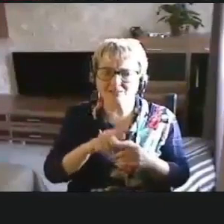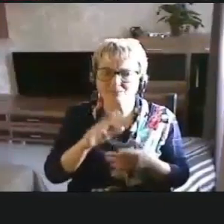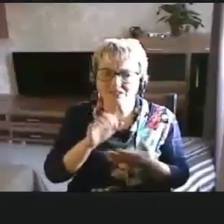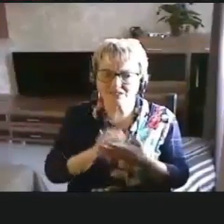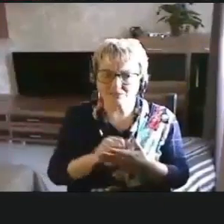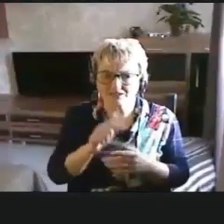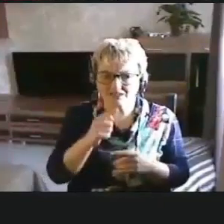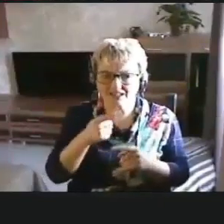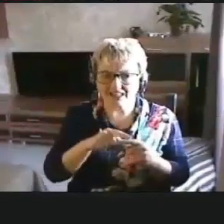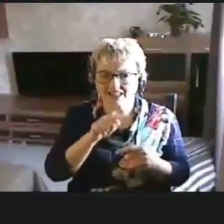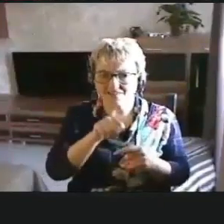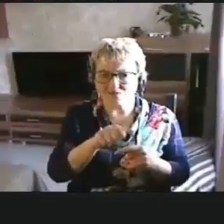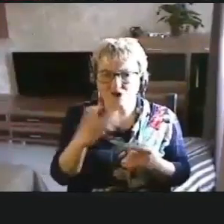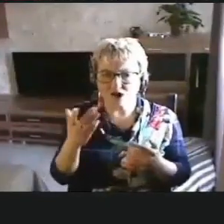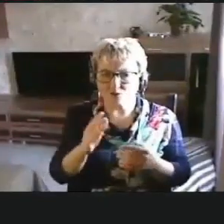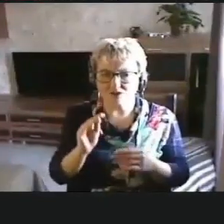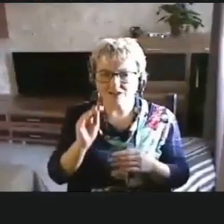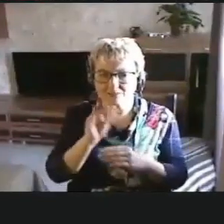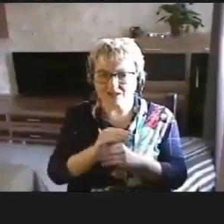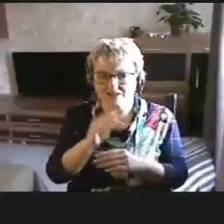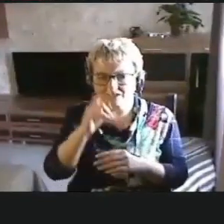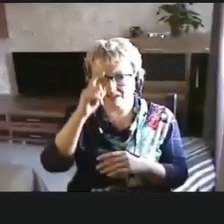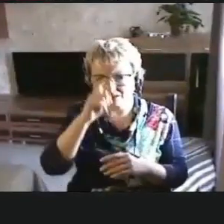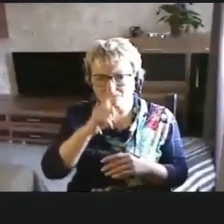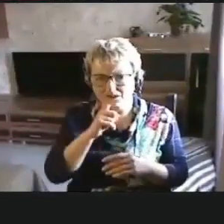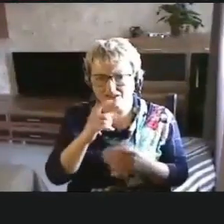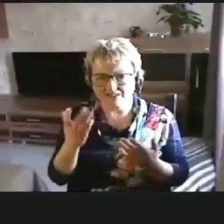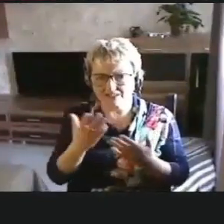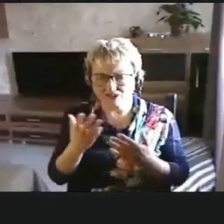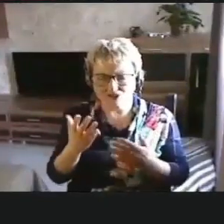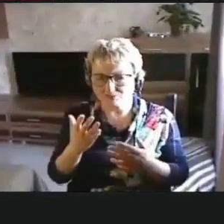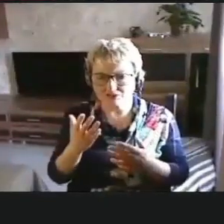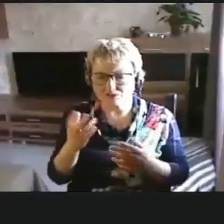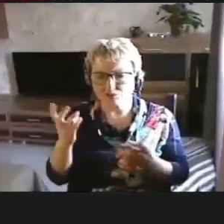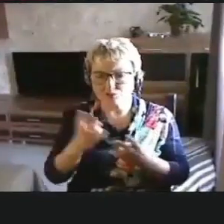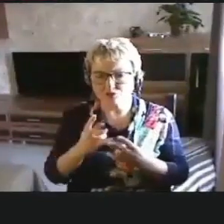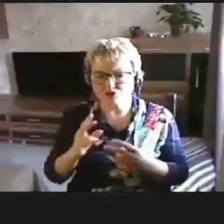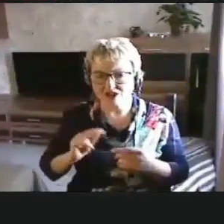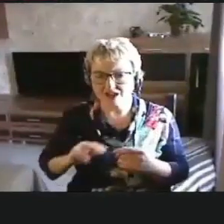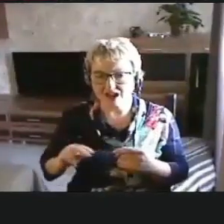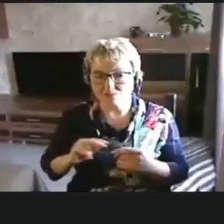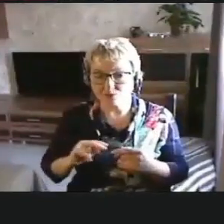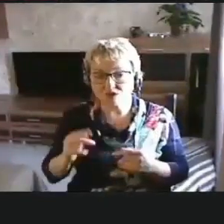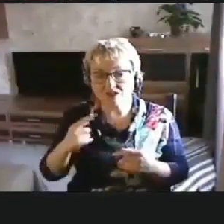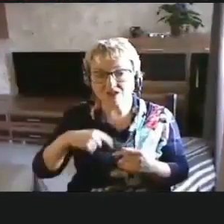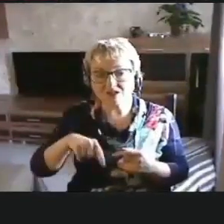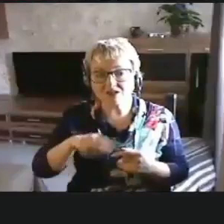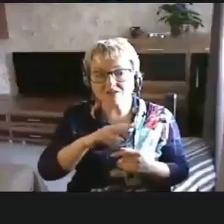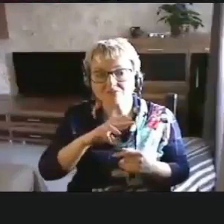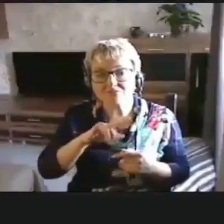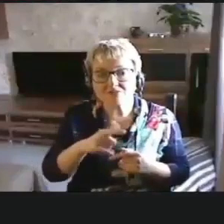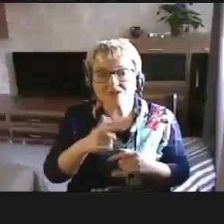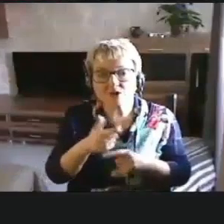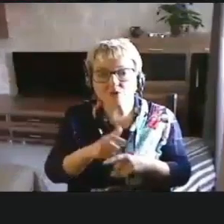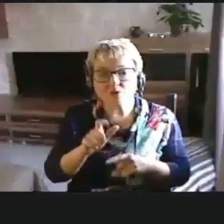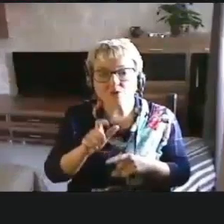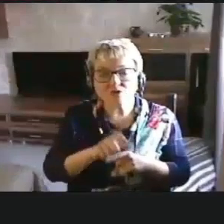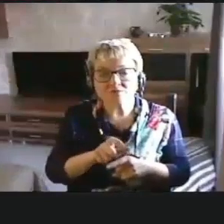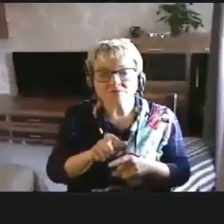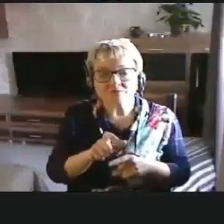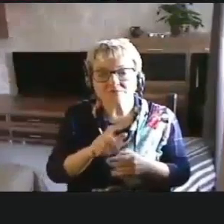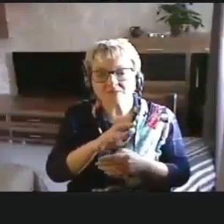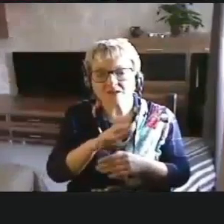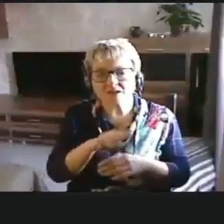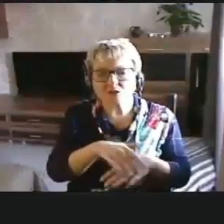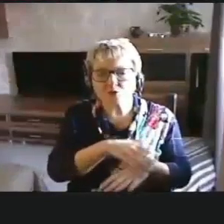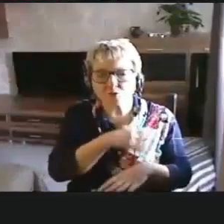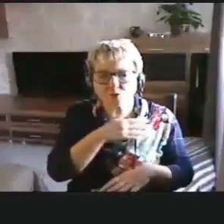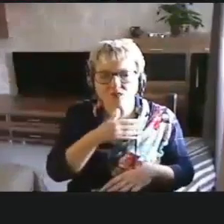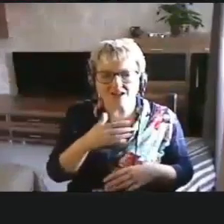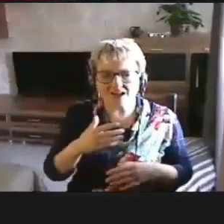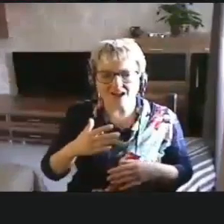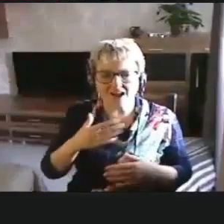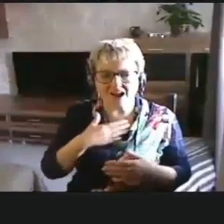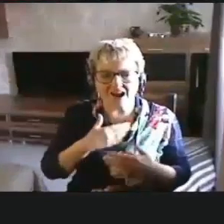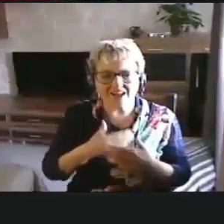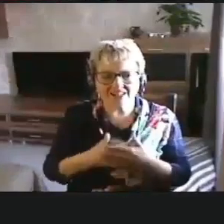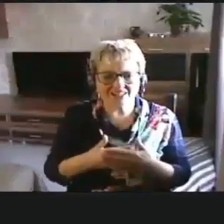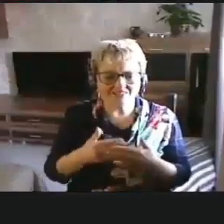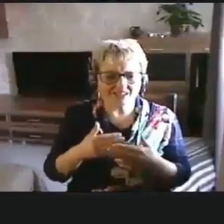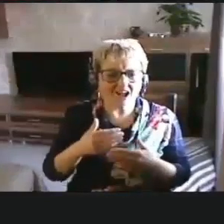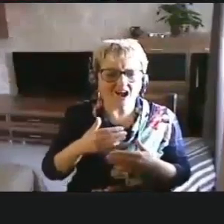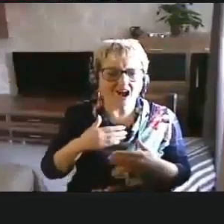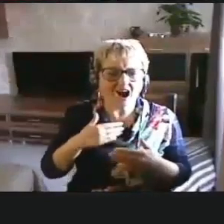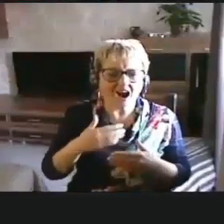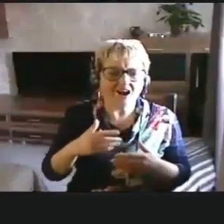Для него это какая-то дополнительная непонятная, зачем нужная работа. Мы очень долго и активно пытаемся